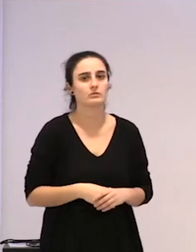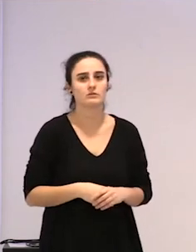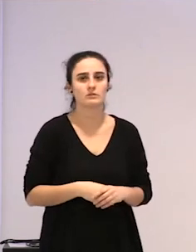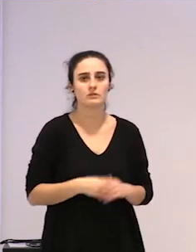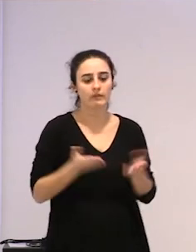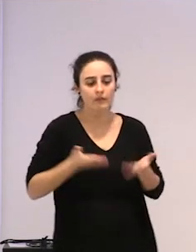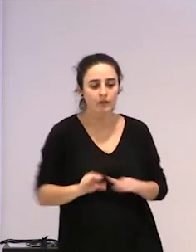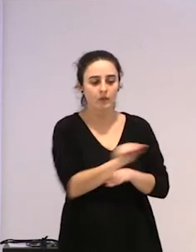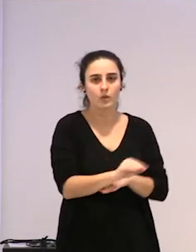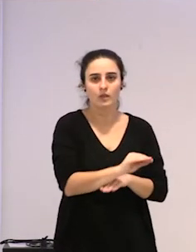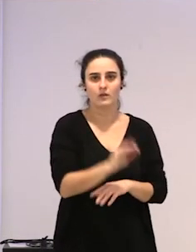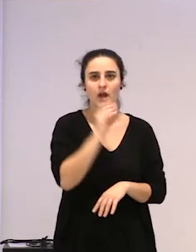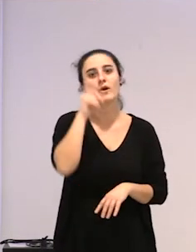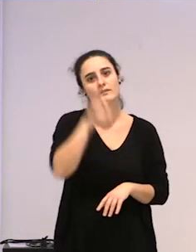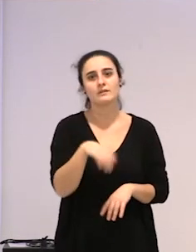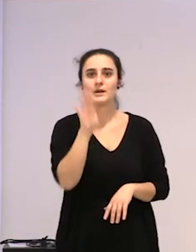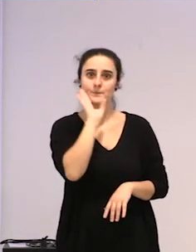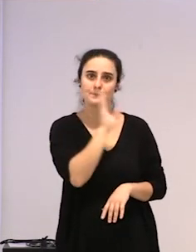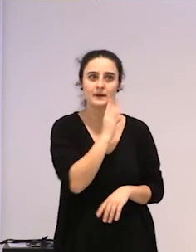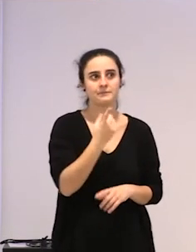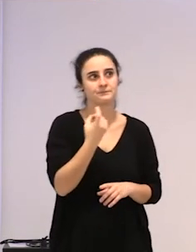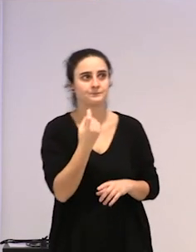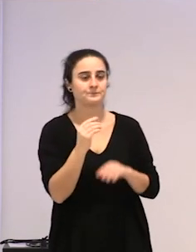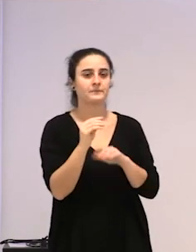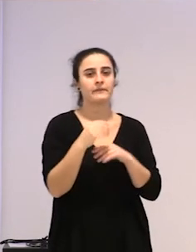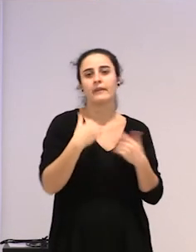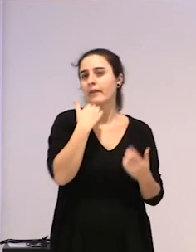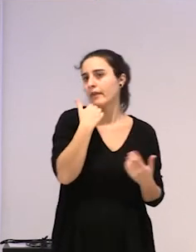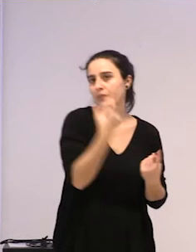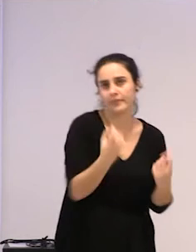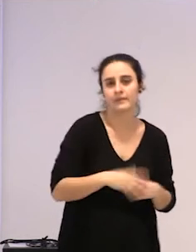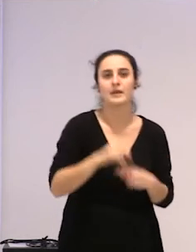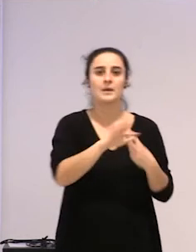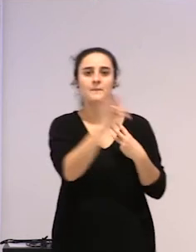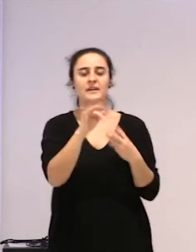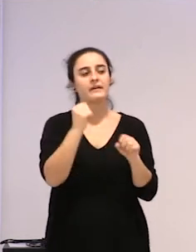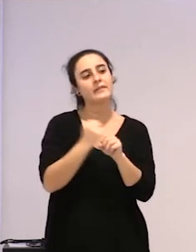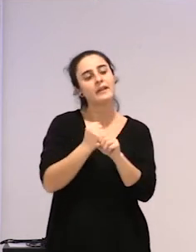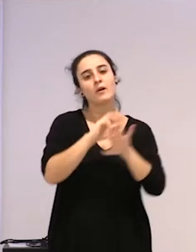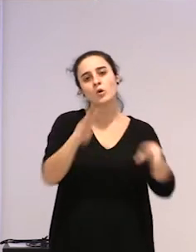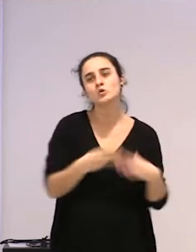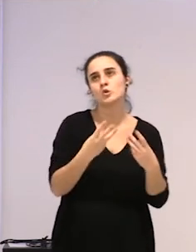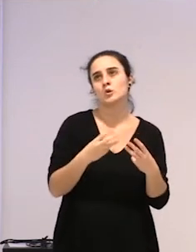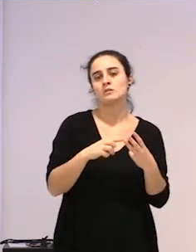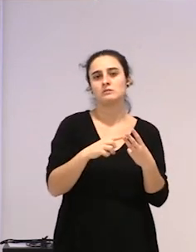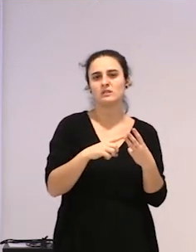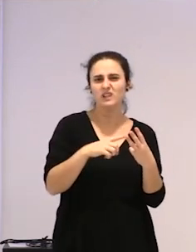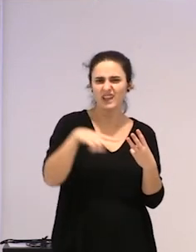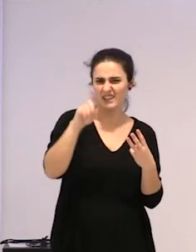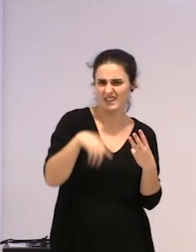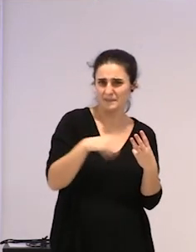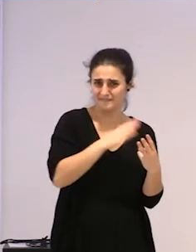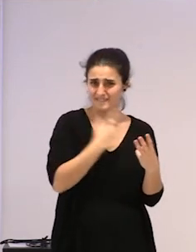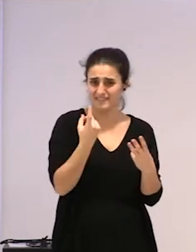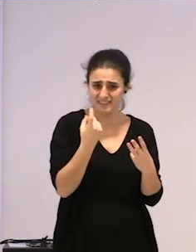Humeen zaintza, orain ere zure amak behar duela, ez da ki zer gainera, enpleguan sortzi hor du, eta baita ere,